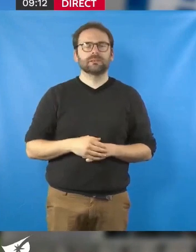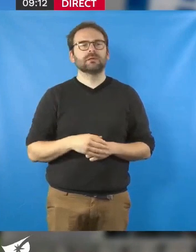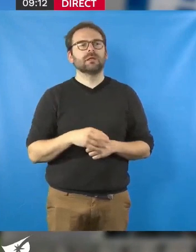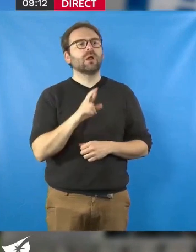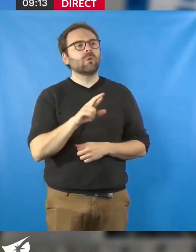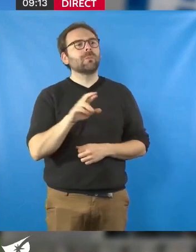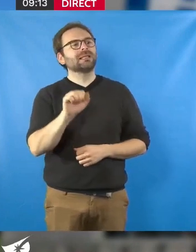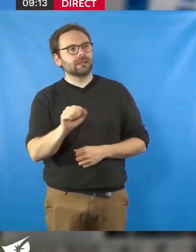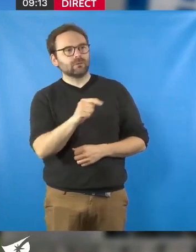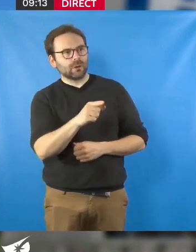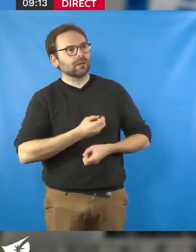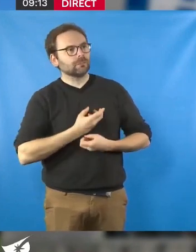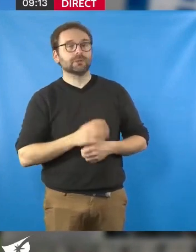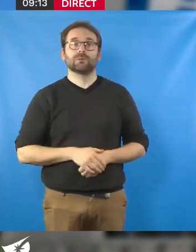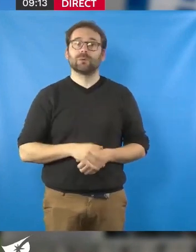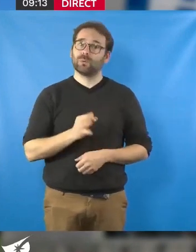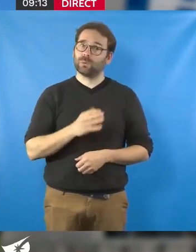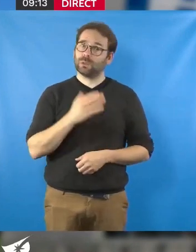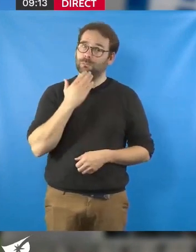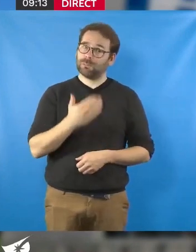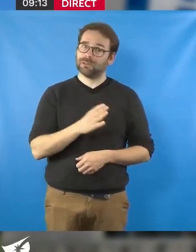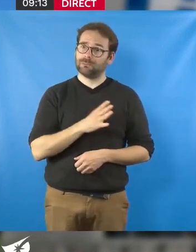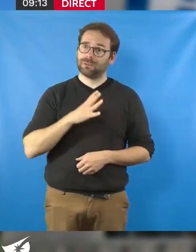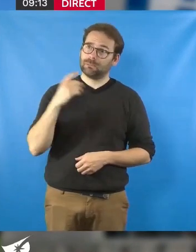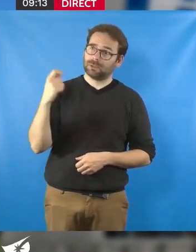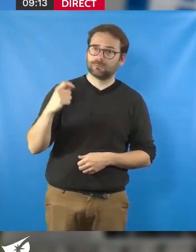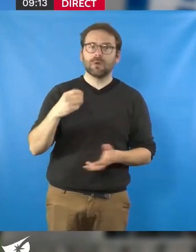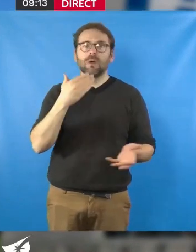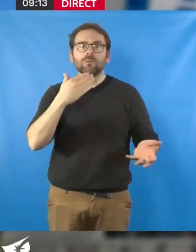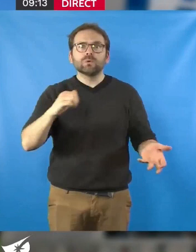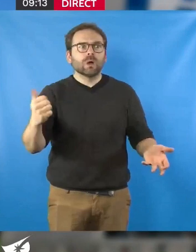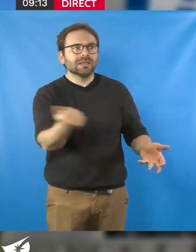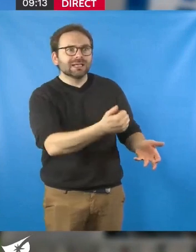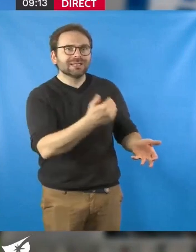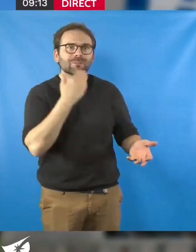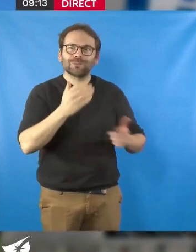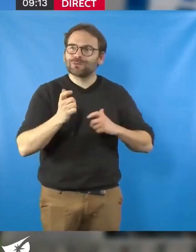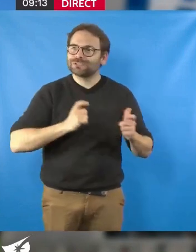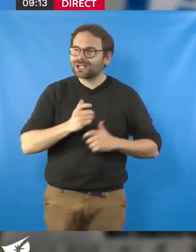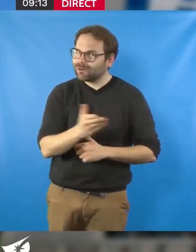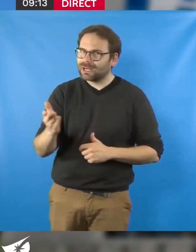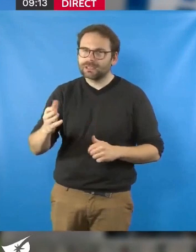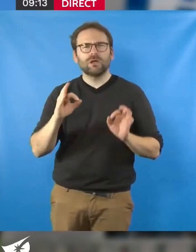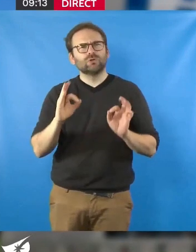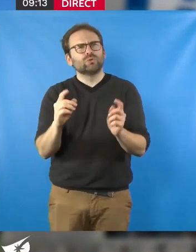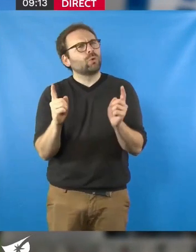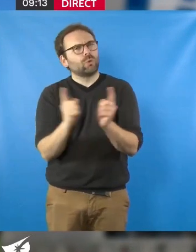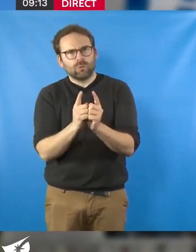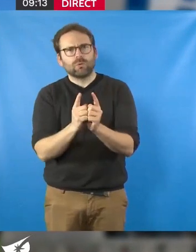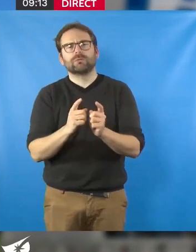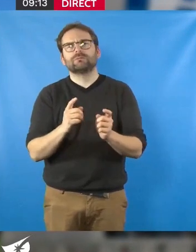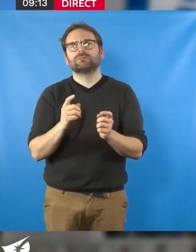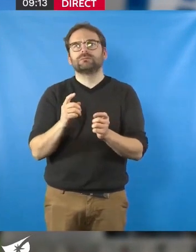Oui, merci Madame la Présidente. Bonjour à chacune et à chacun. Bonjour chers collègues. Juste très rapidement, pour